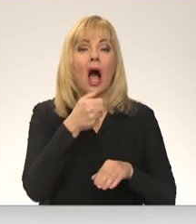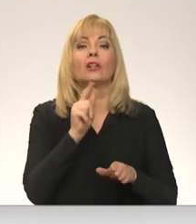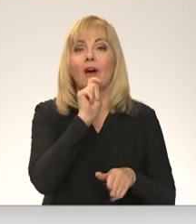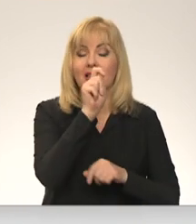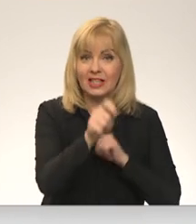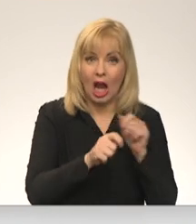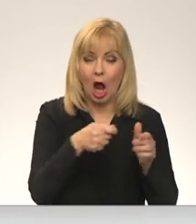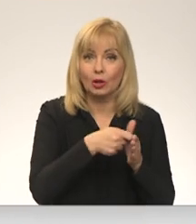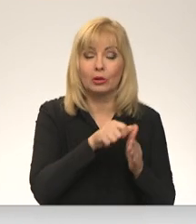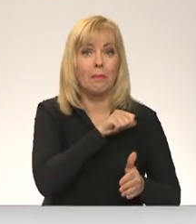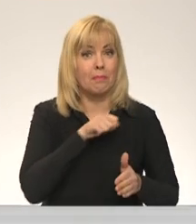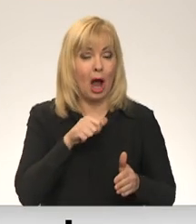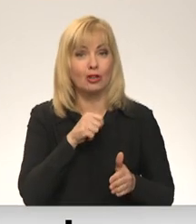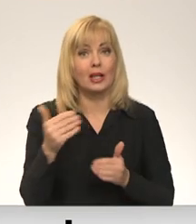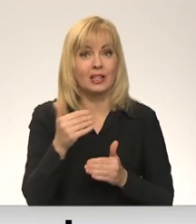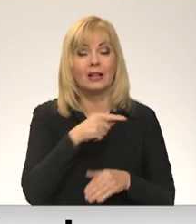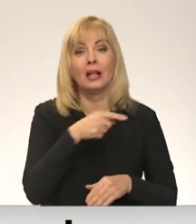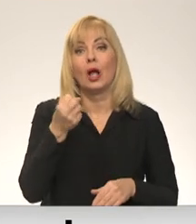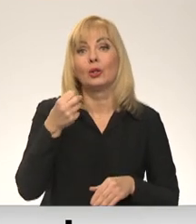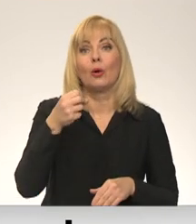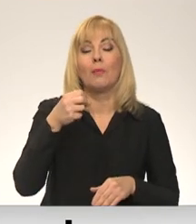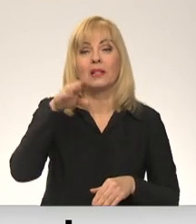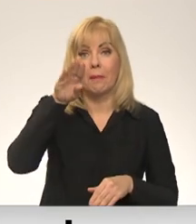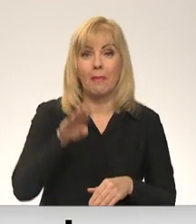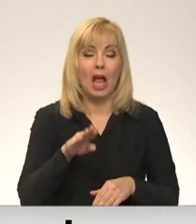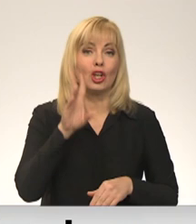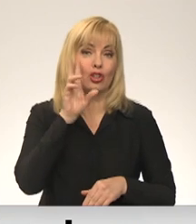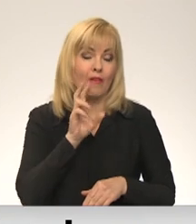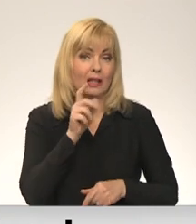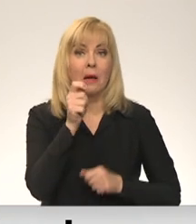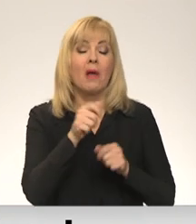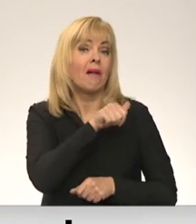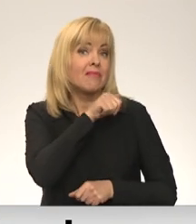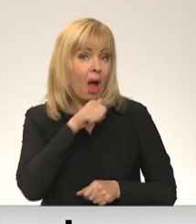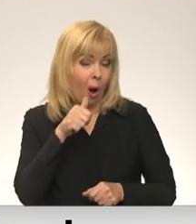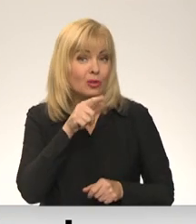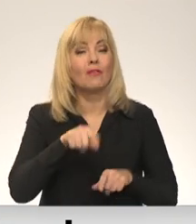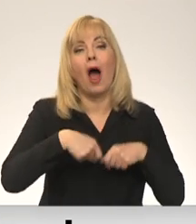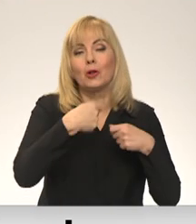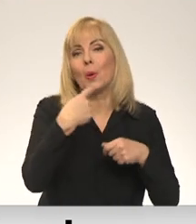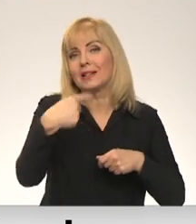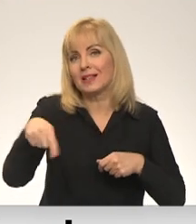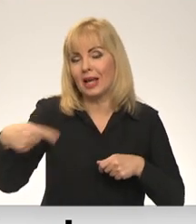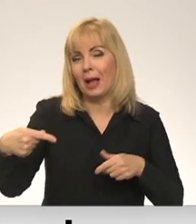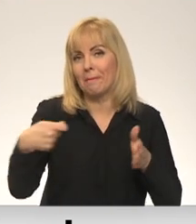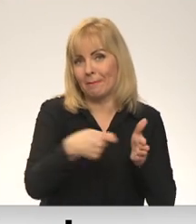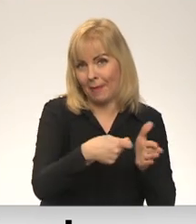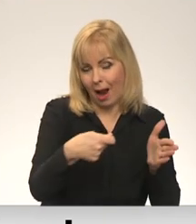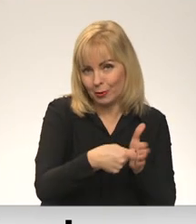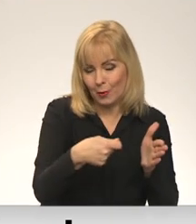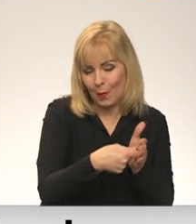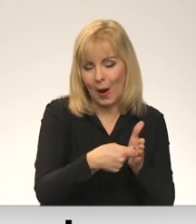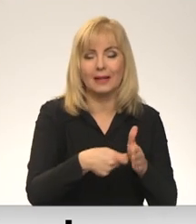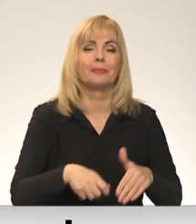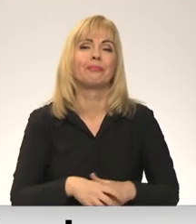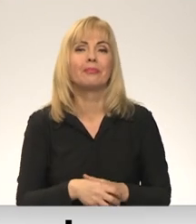zītainīši līdz 12 mēnešu vecumam, un kurām pieniņi ir tik daudz, ka pietiek gan viņu pašu bērniņam, gan arī paliek